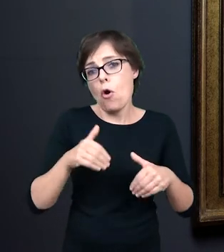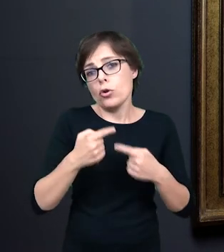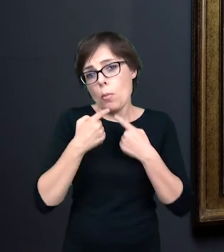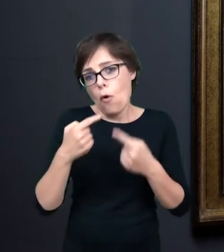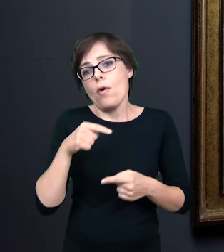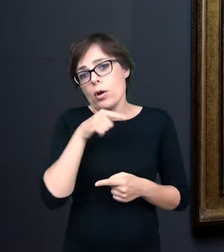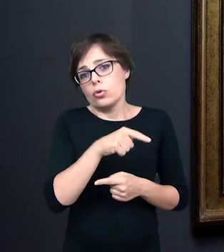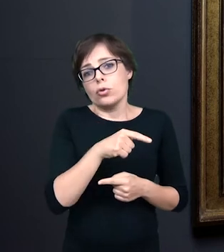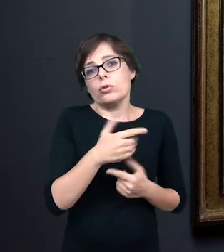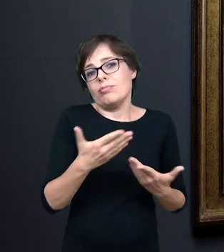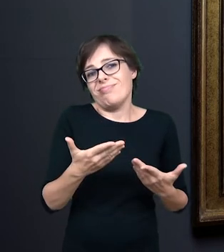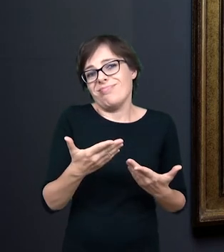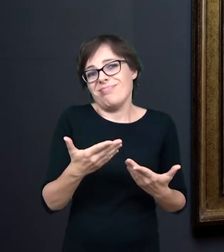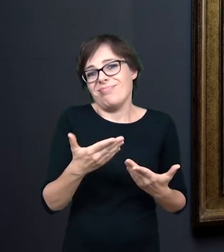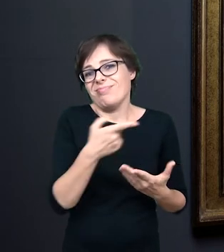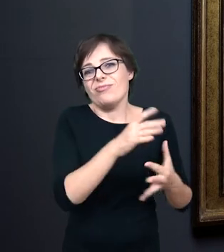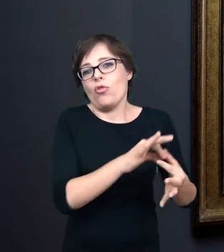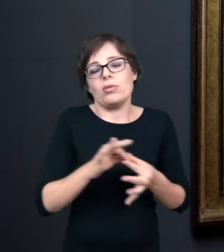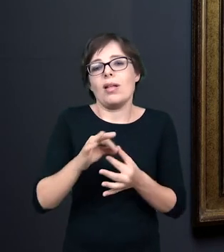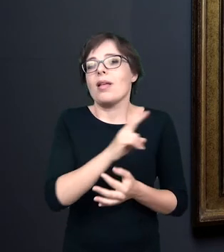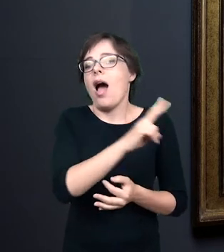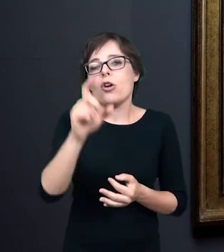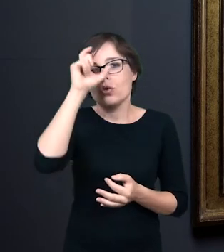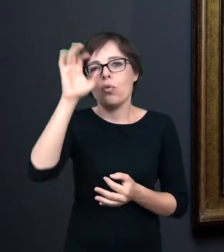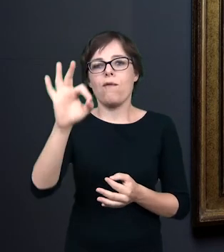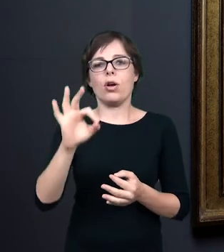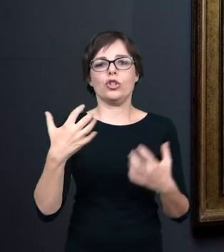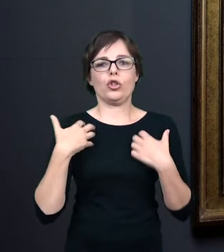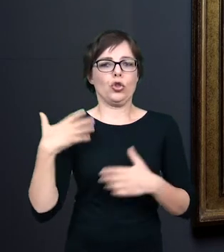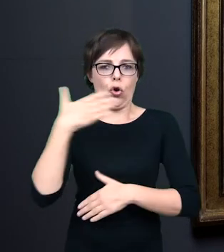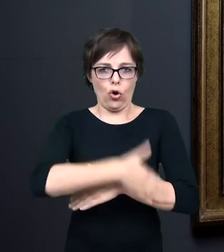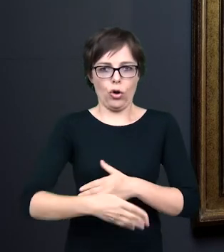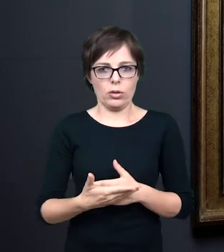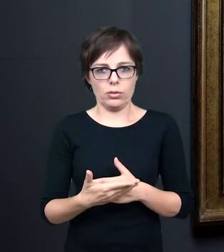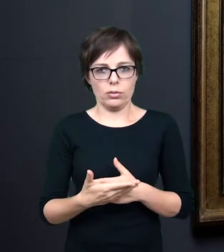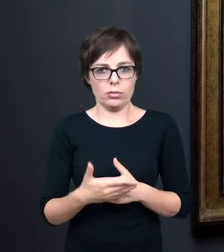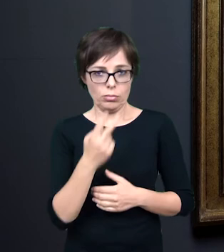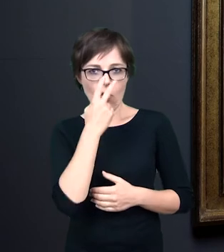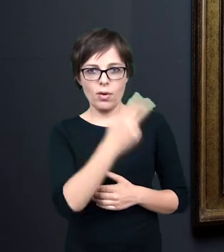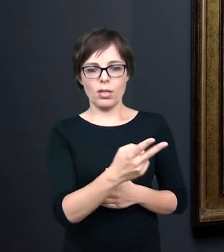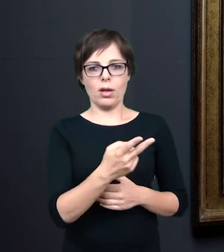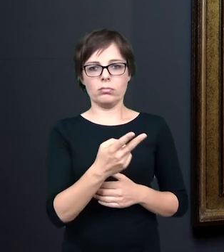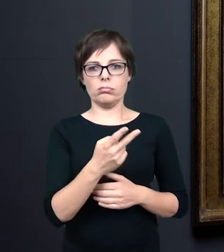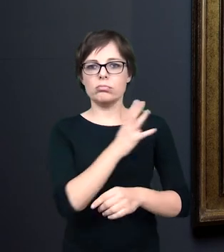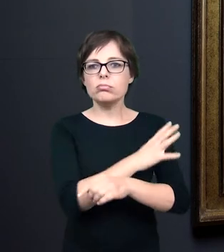końcu życia każdego z nas, bo cóż, żniwa skończone, leży